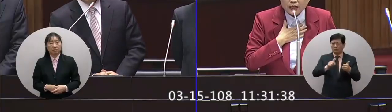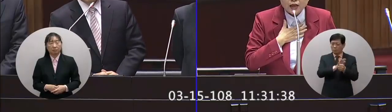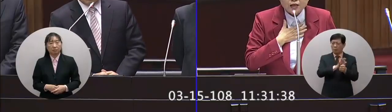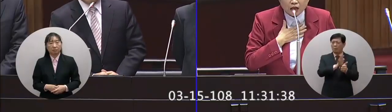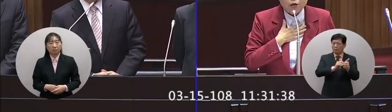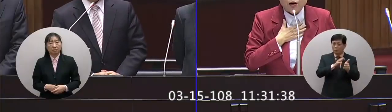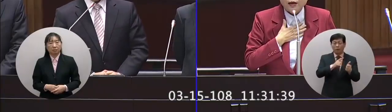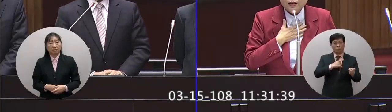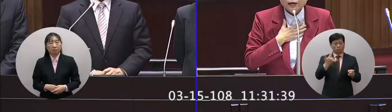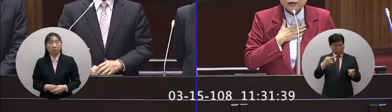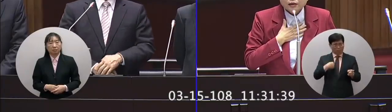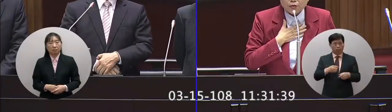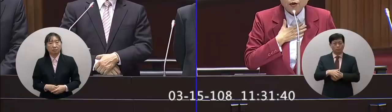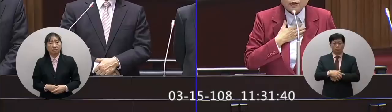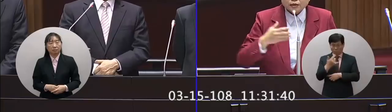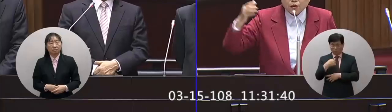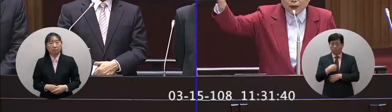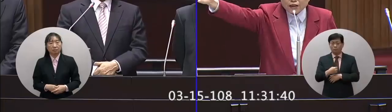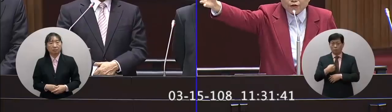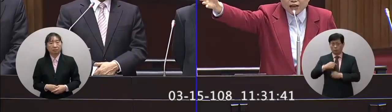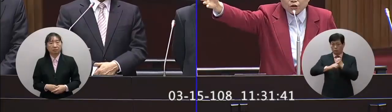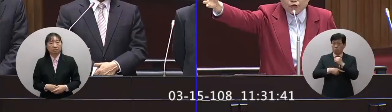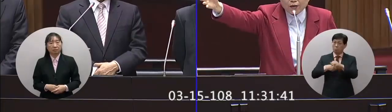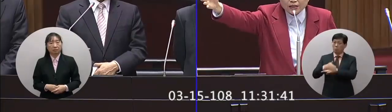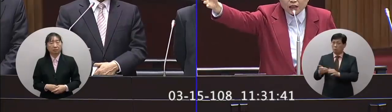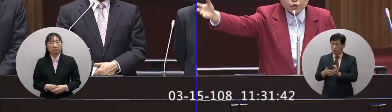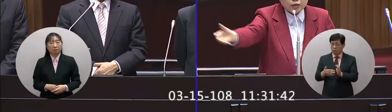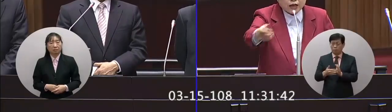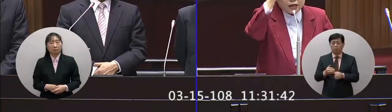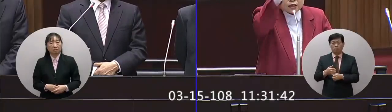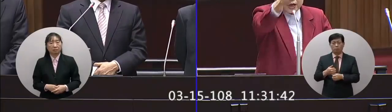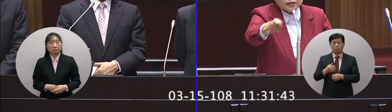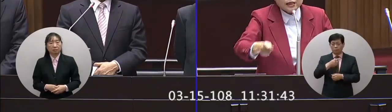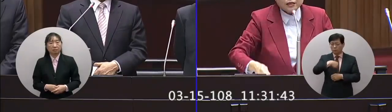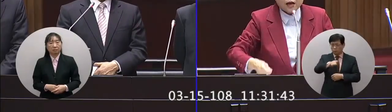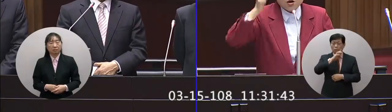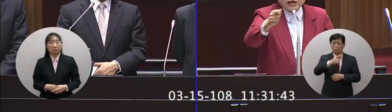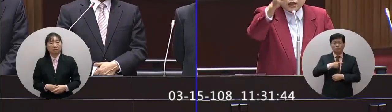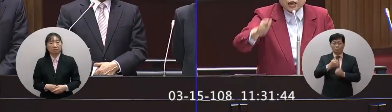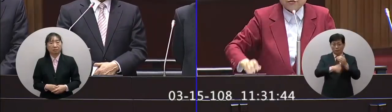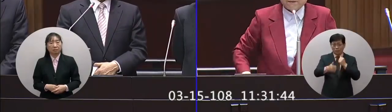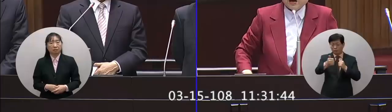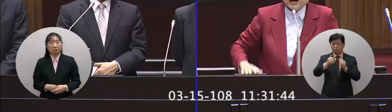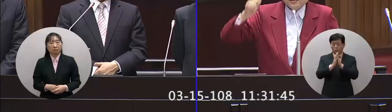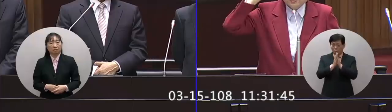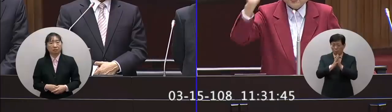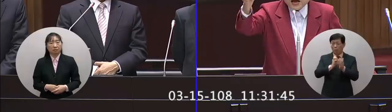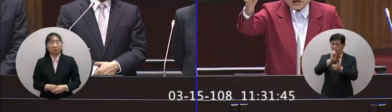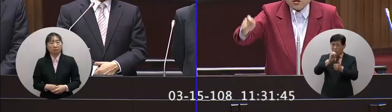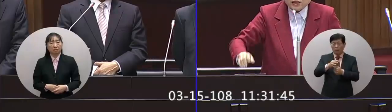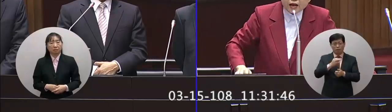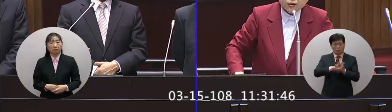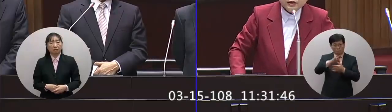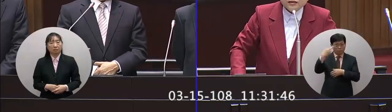我跟他講你等我你等我等我把這個法案修法完成去你兒子面前上香完成立法不要讓